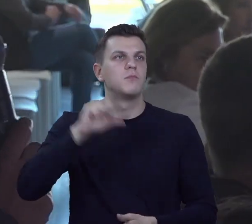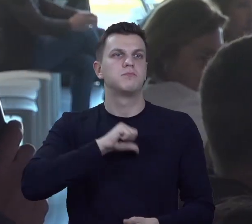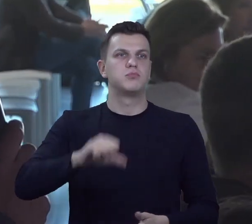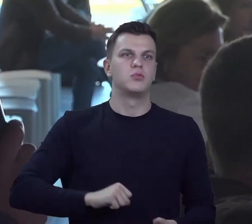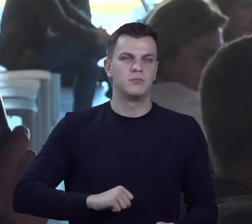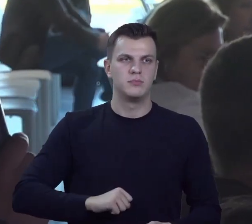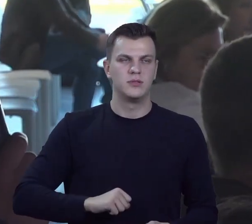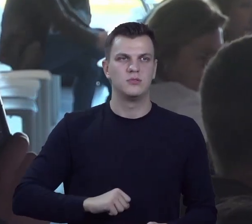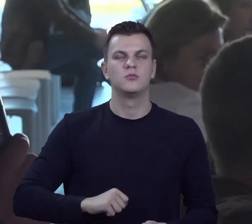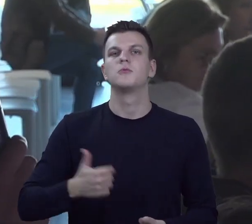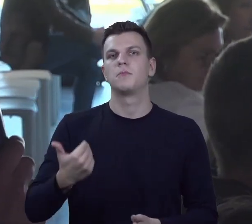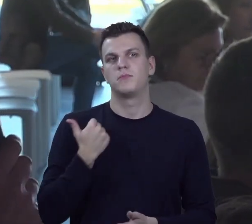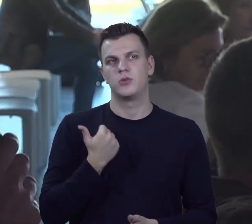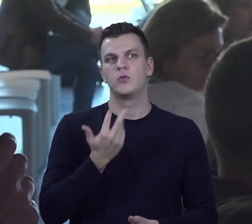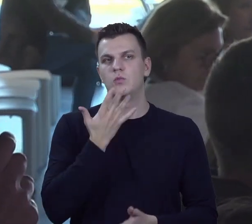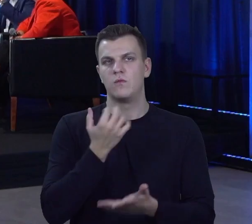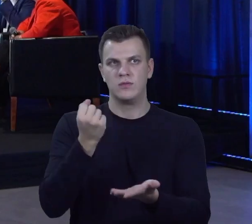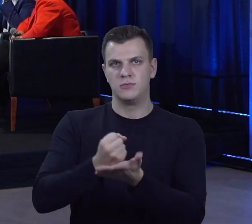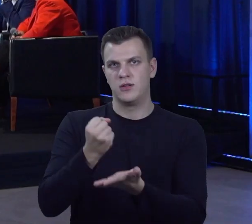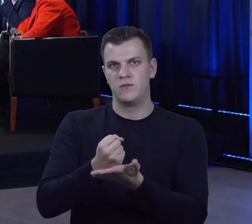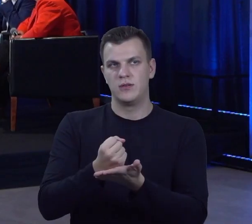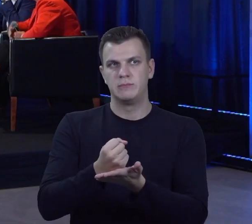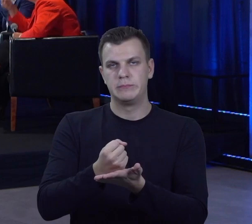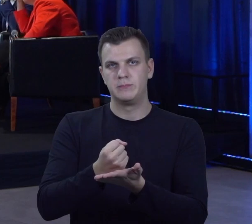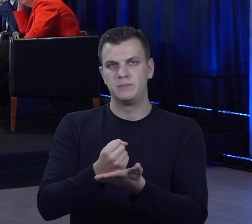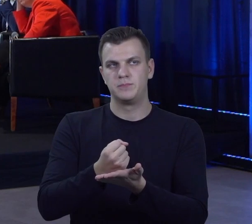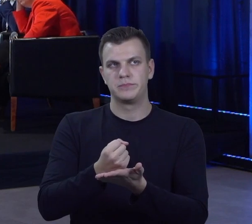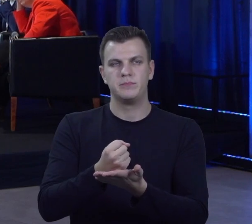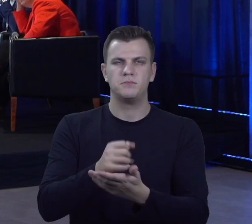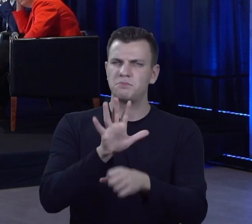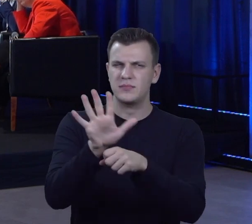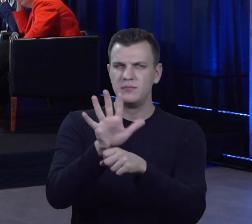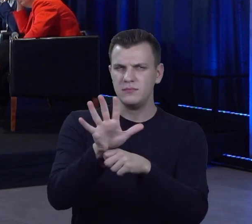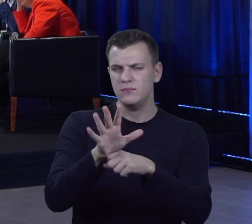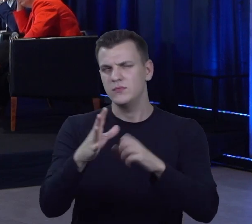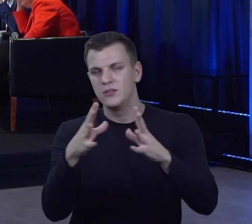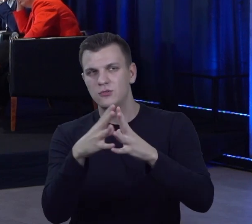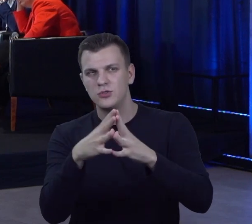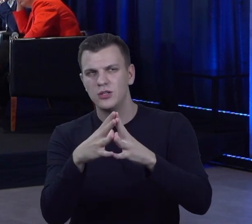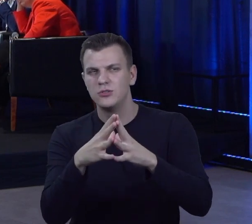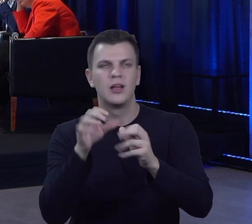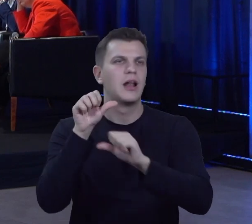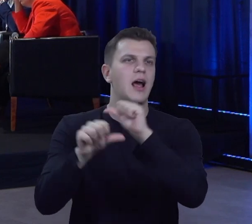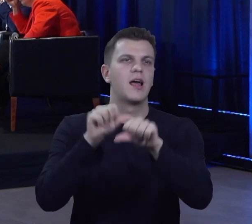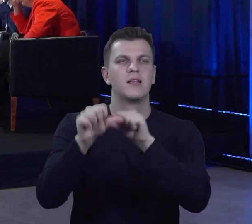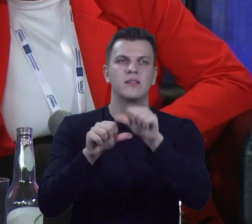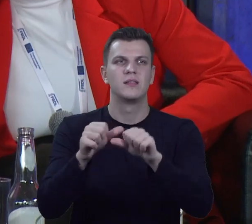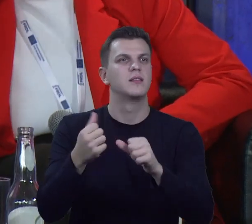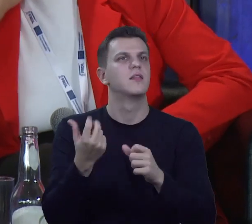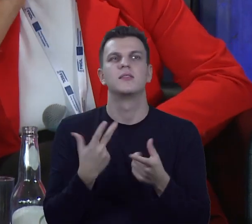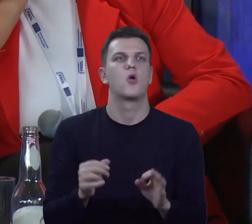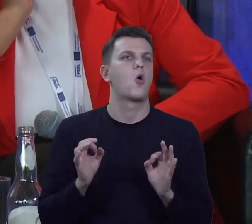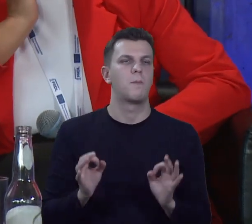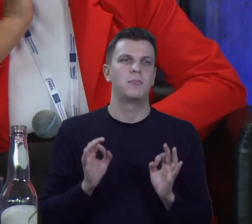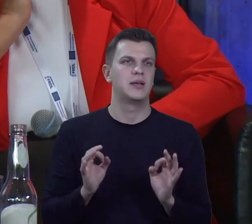poruszyła kwestia piętnastu, dziesięciu ilość lat nieobecności